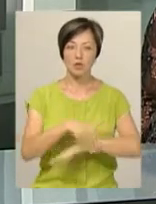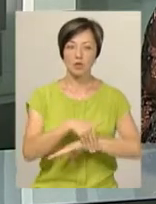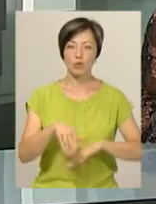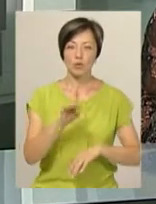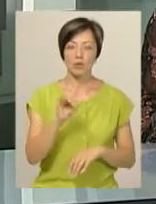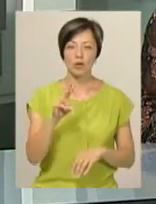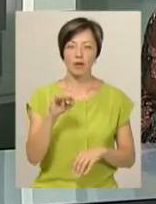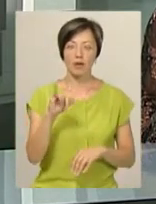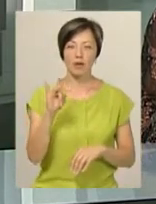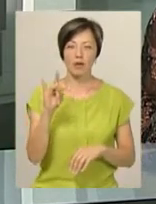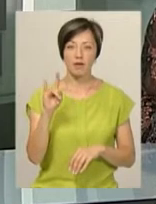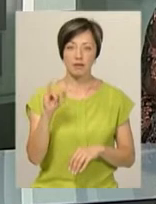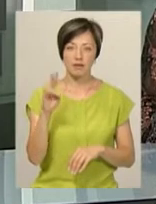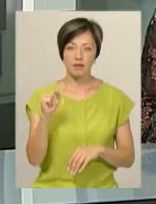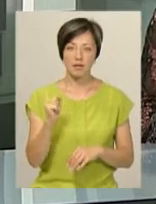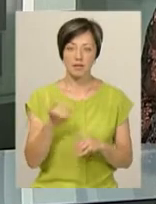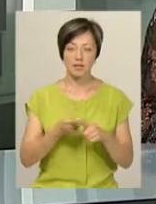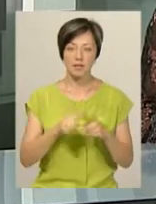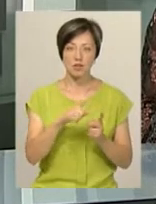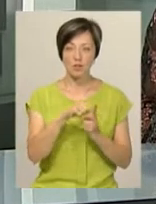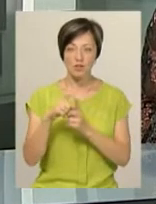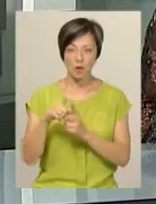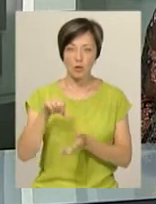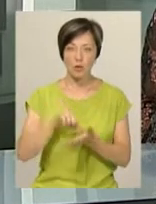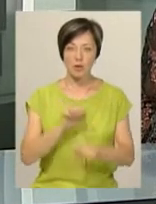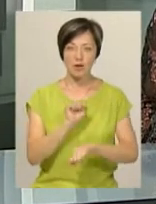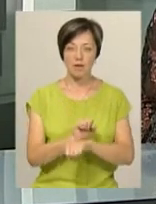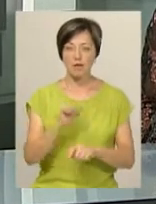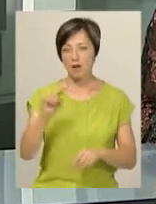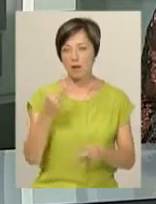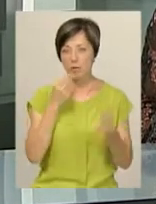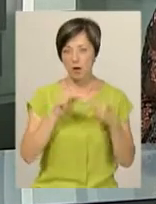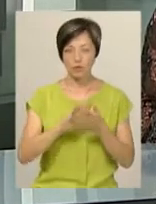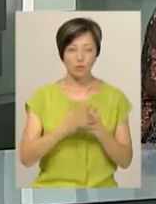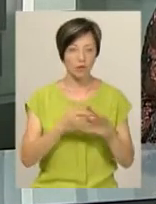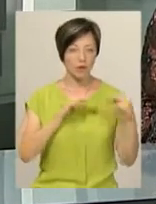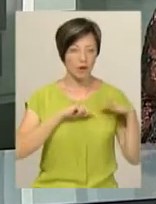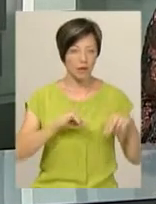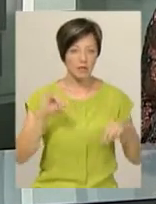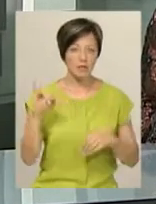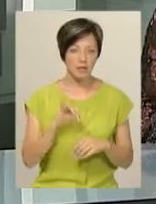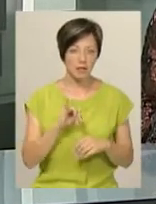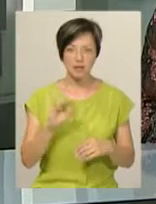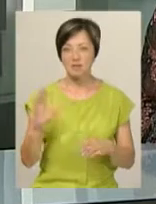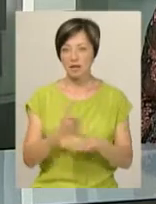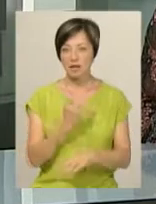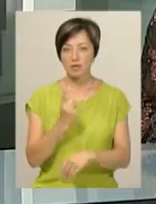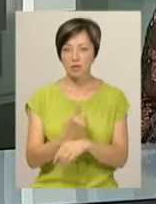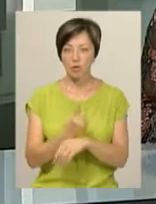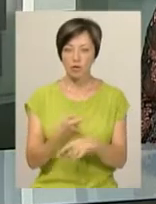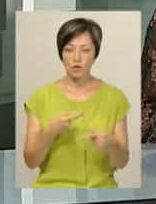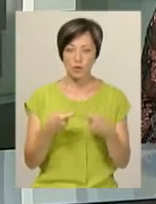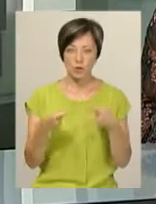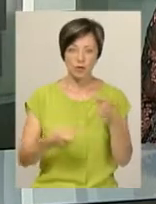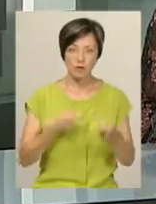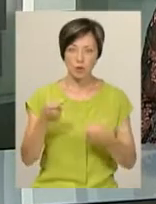Так, за словами учасниці перекриття Галини Корчевної, вимагали покращити умови праці і, зокрема, зняти заборону з роздрібної